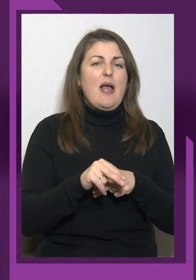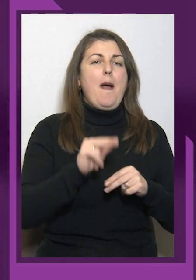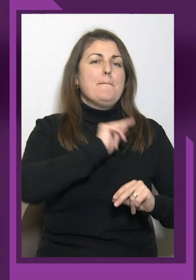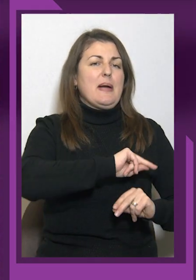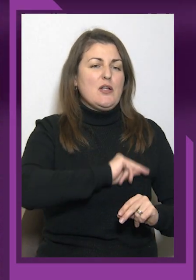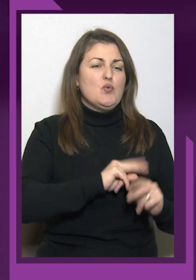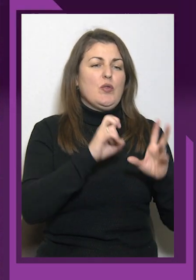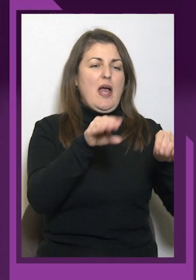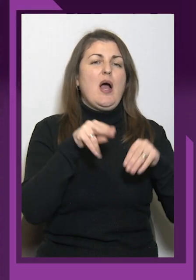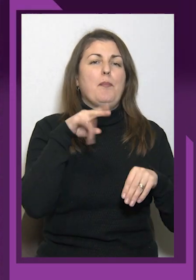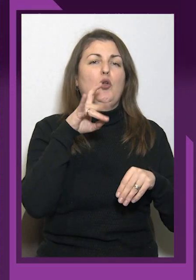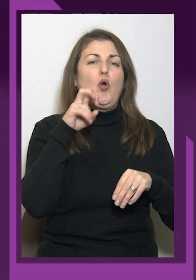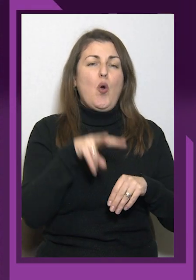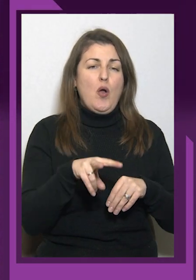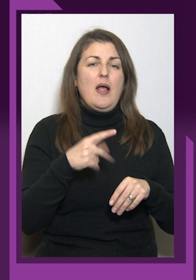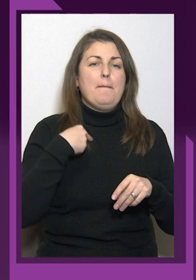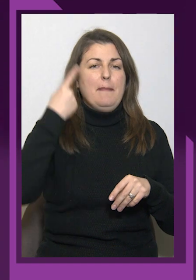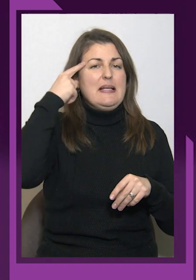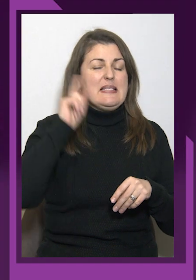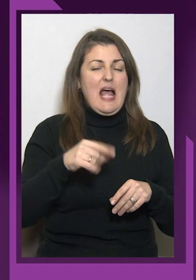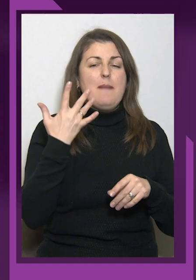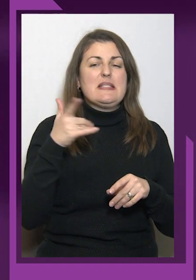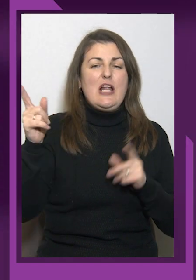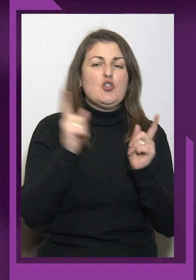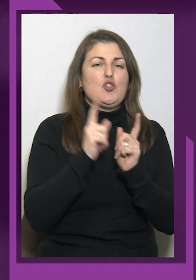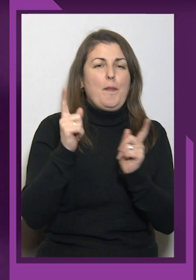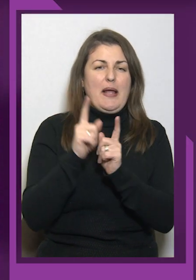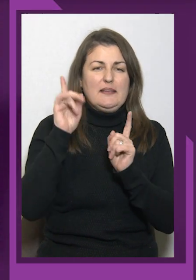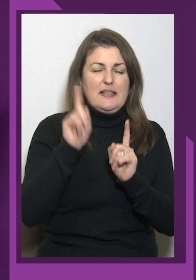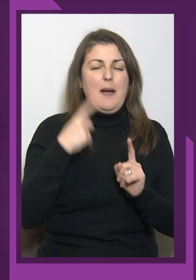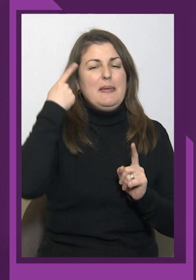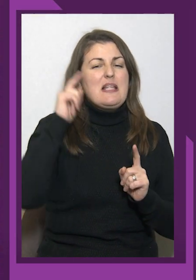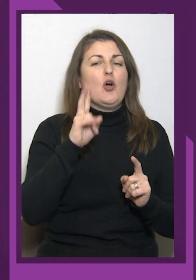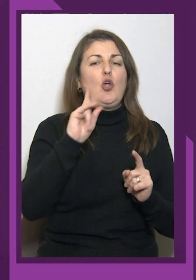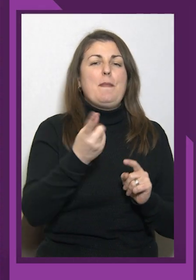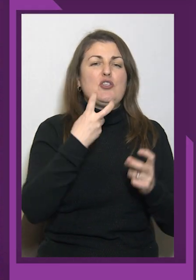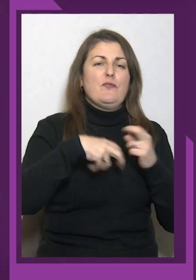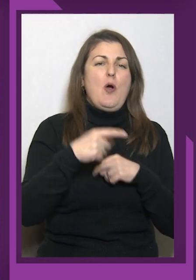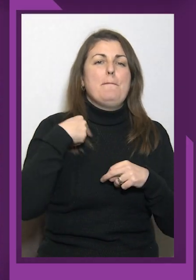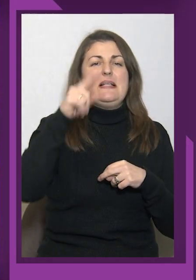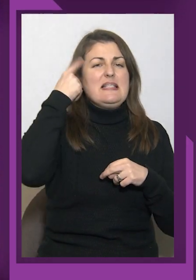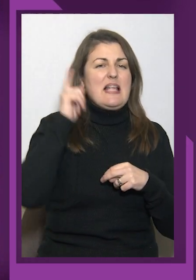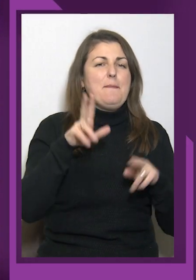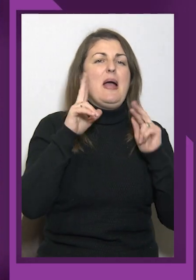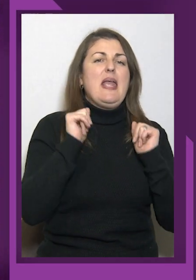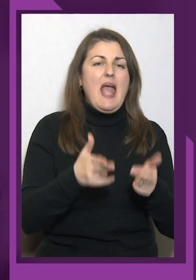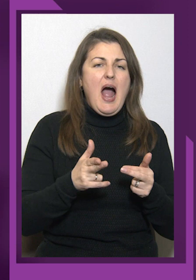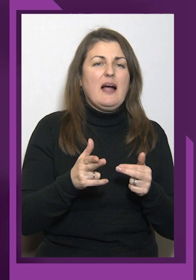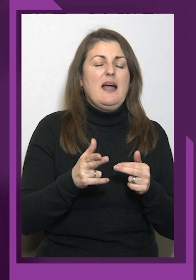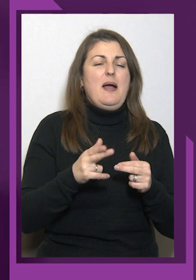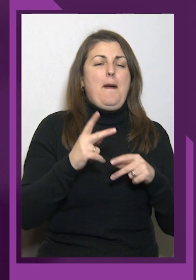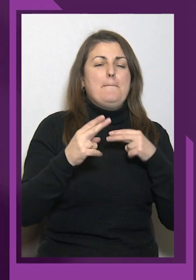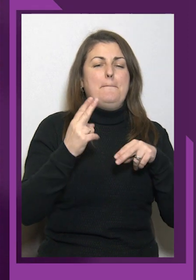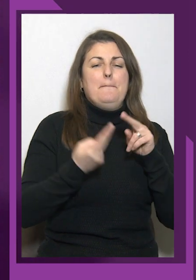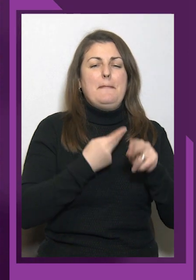ми знаємо, хто перший виходить, ми знаємо, як перезаказувати, ми знаємо, як вести тактичну боротьбу.